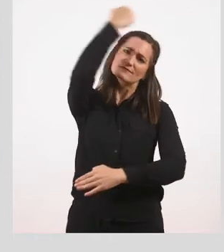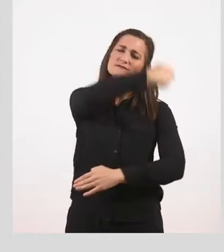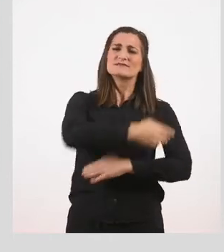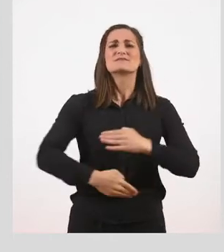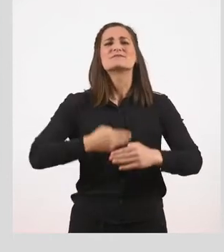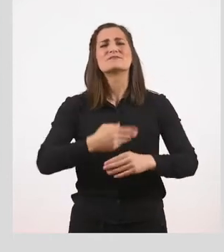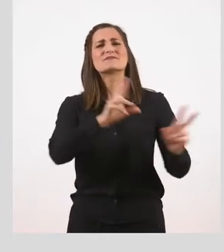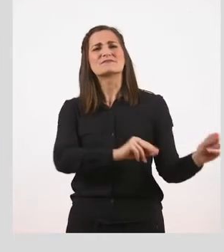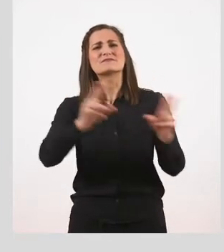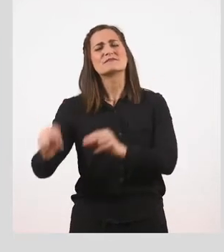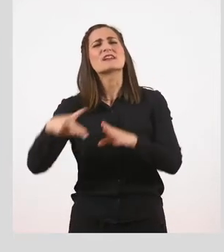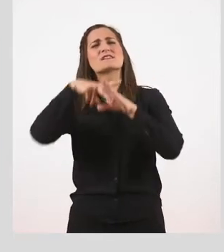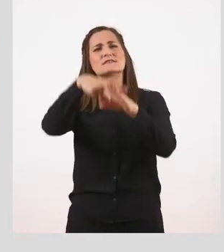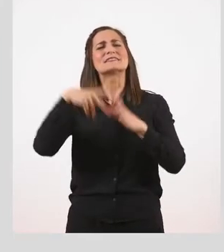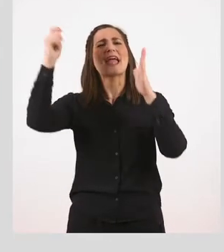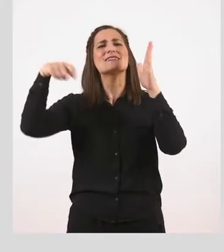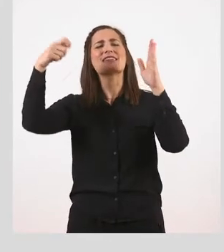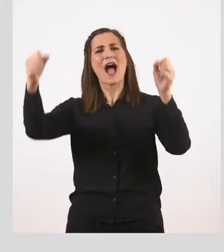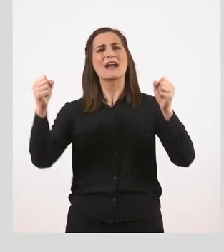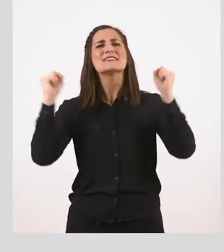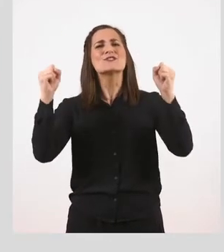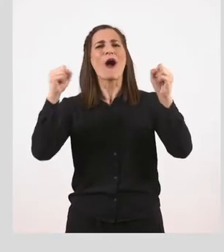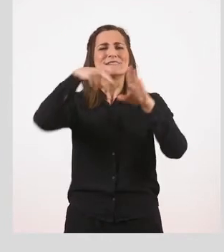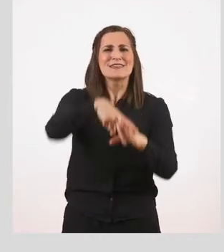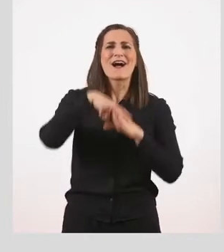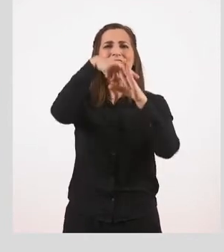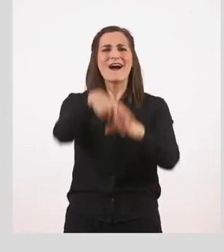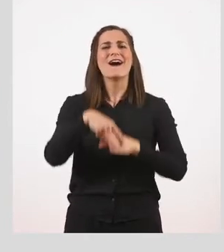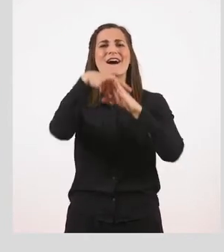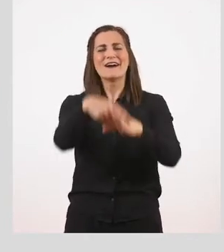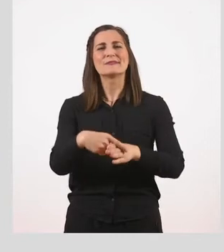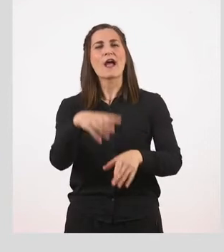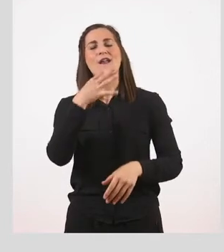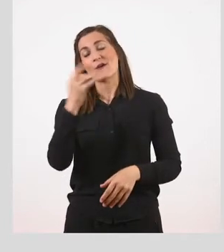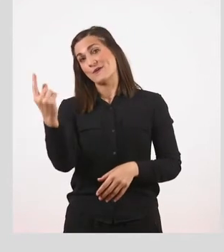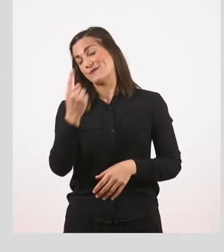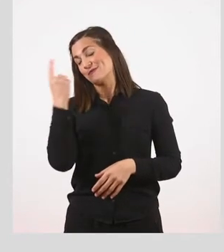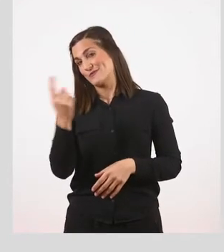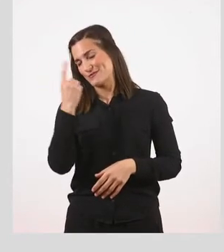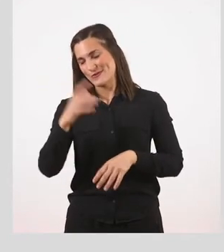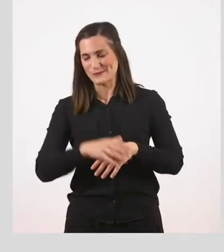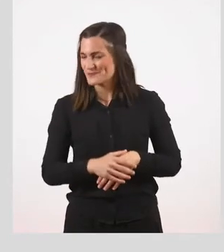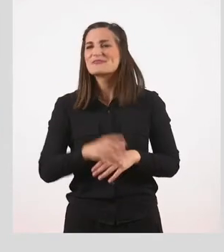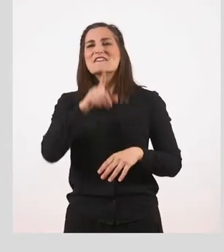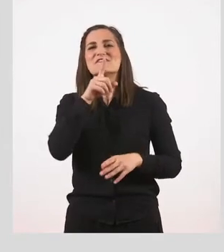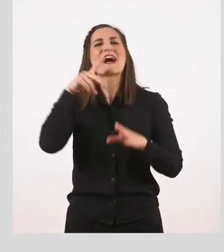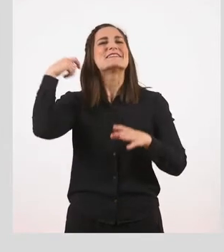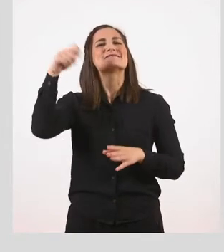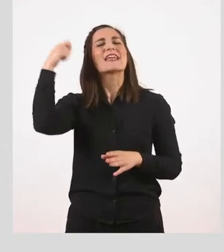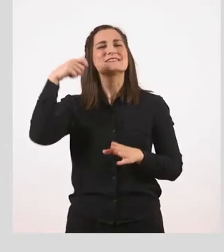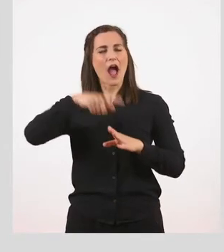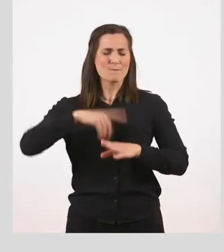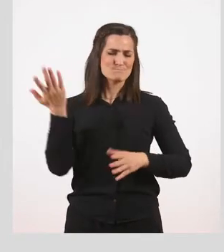Έμοιαζε με ήρωα από καουμπόκι ταινία. Γιατί όταν ο ήρωας στην ταινία είναι